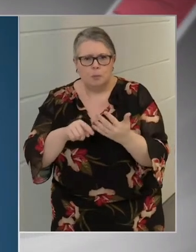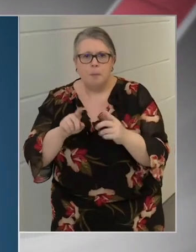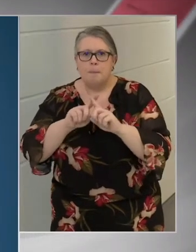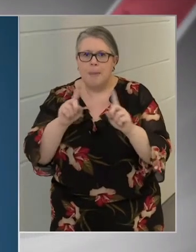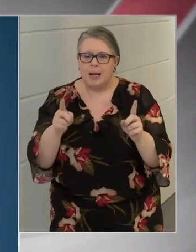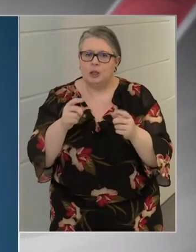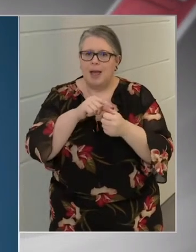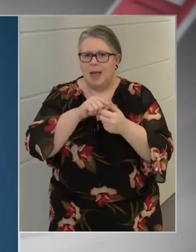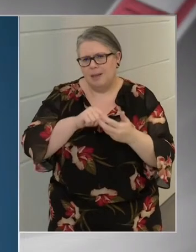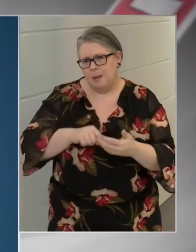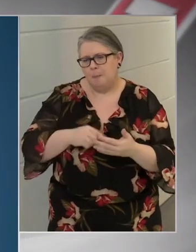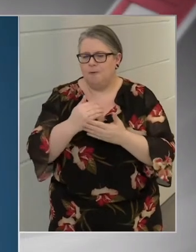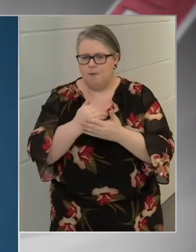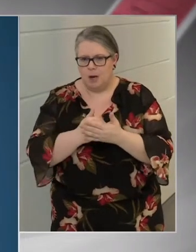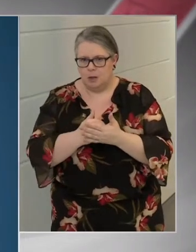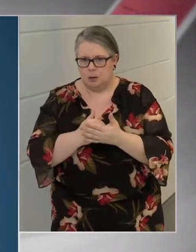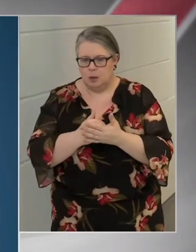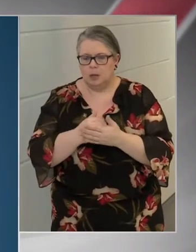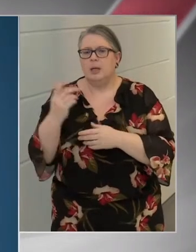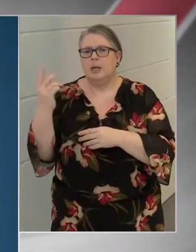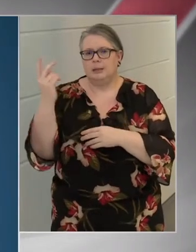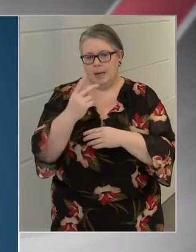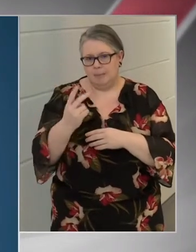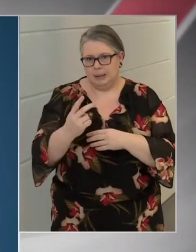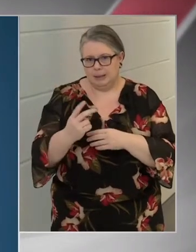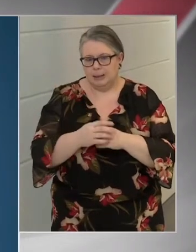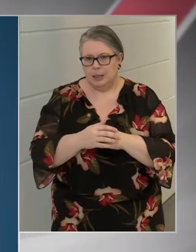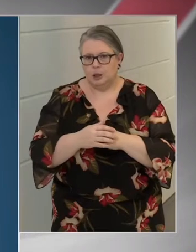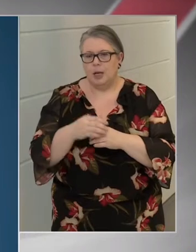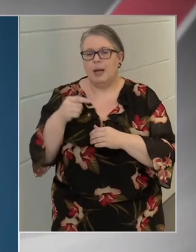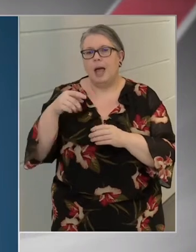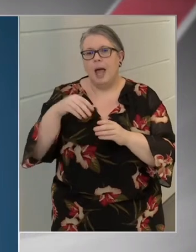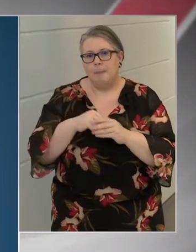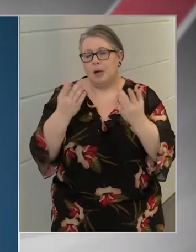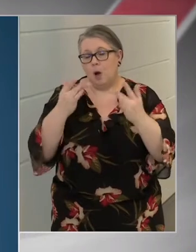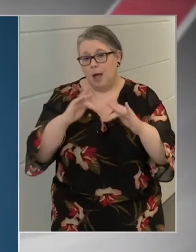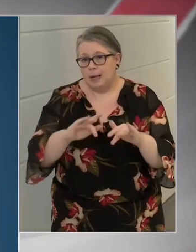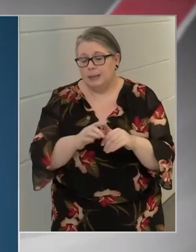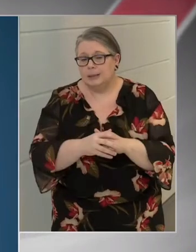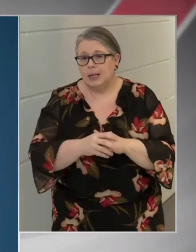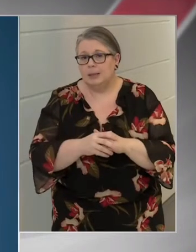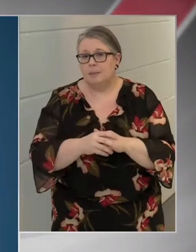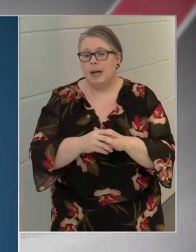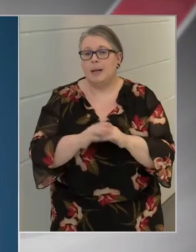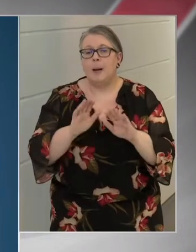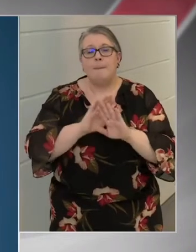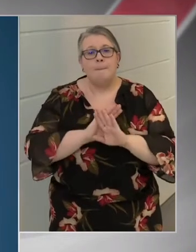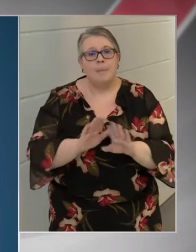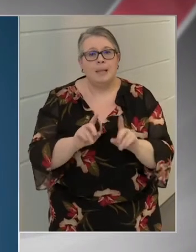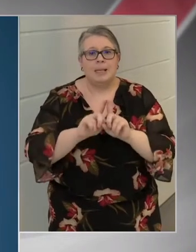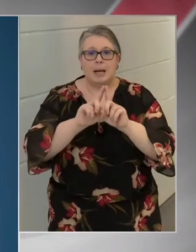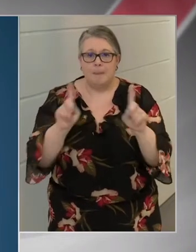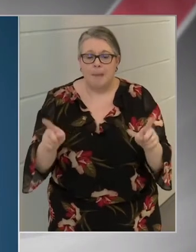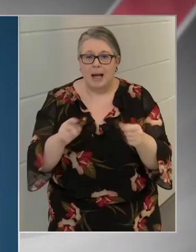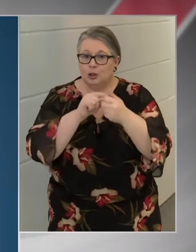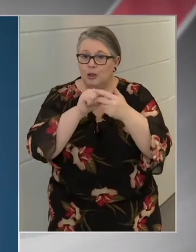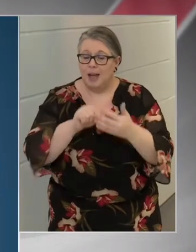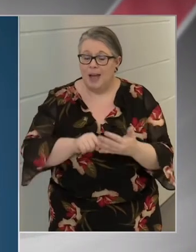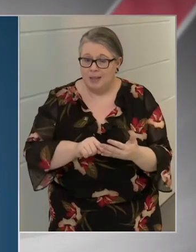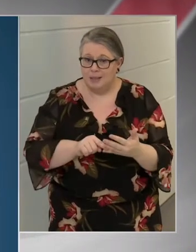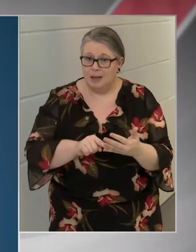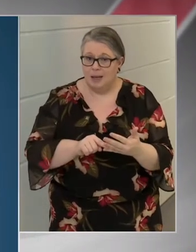egyéb feladat. Természetesen ebben a helyzetben minden más egyéb